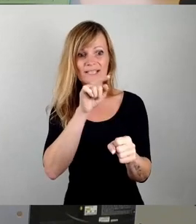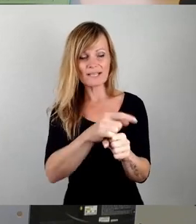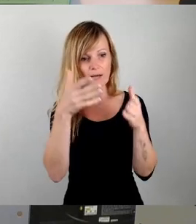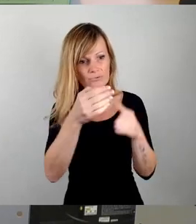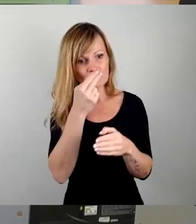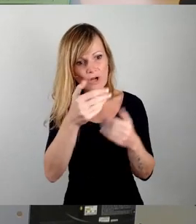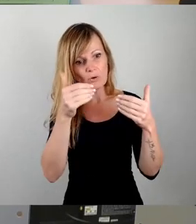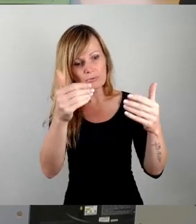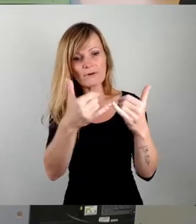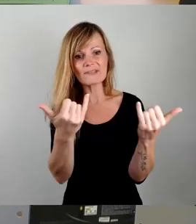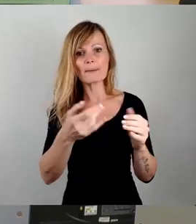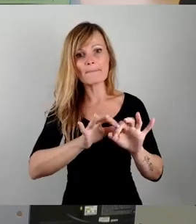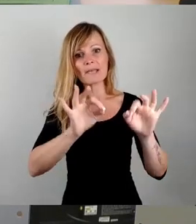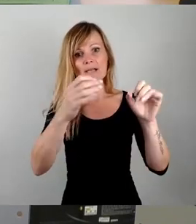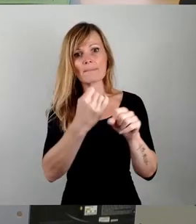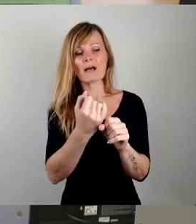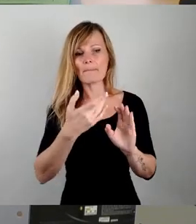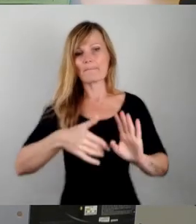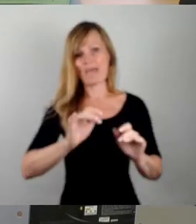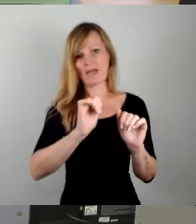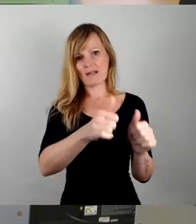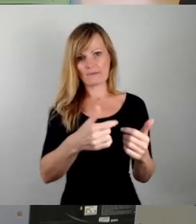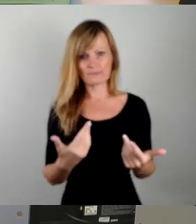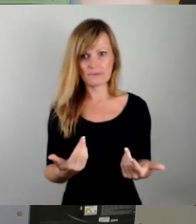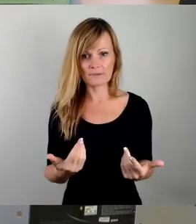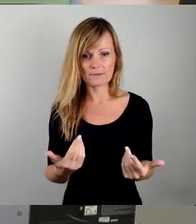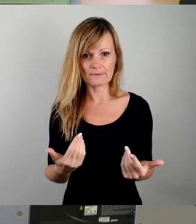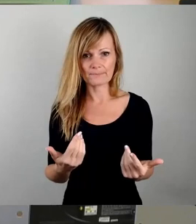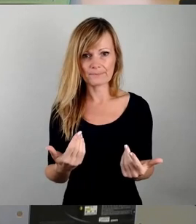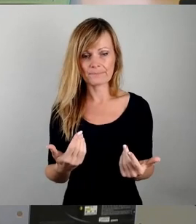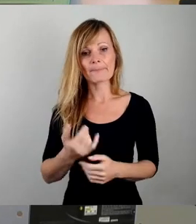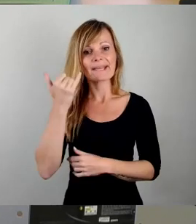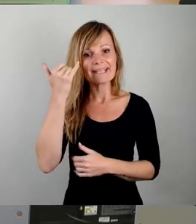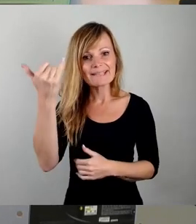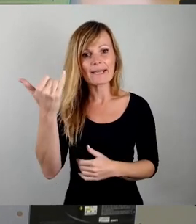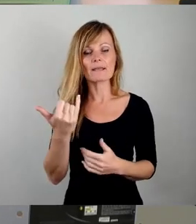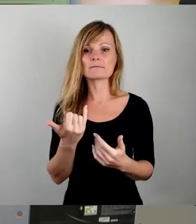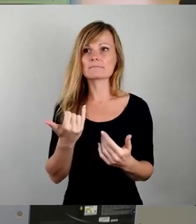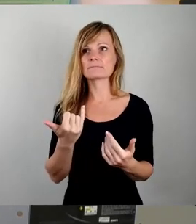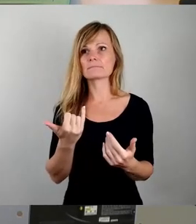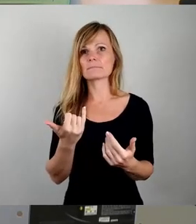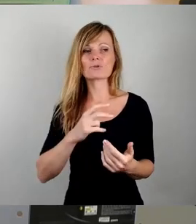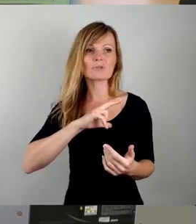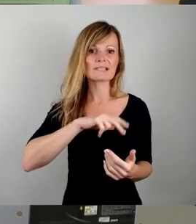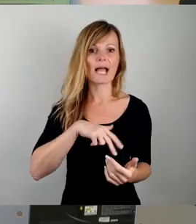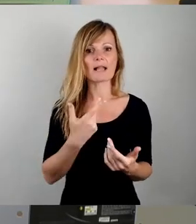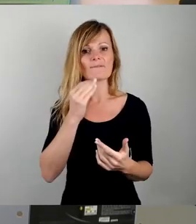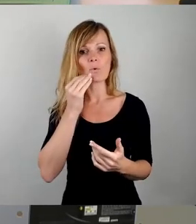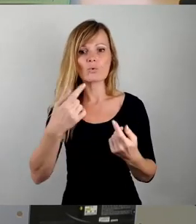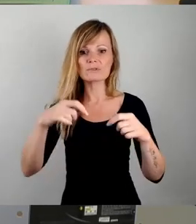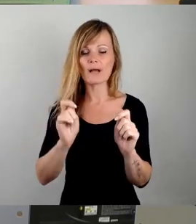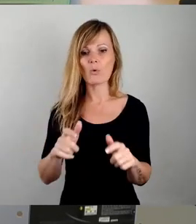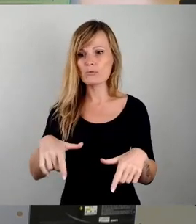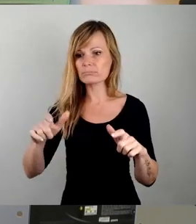die WID, die wir ja gerne für sozialen Wohnungsbau sehen,